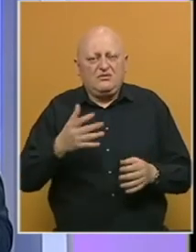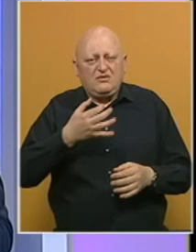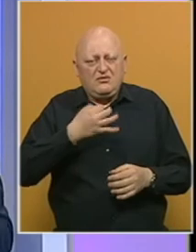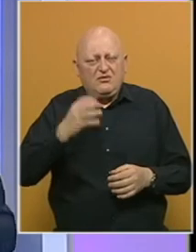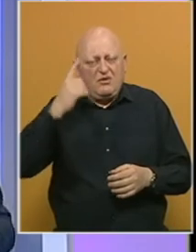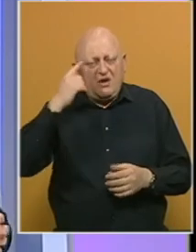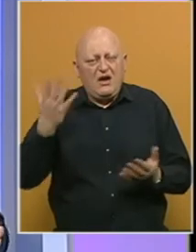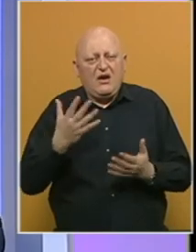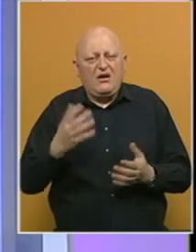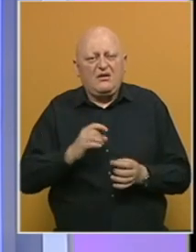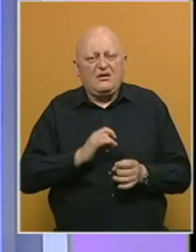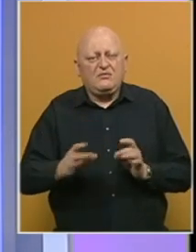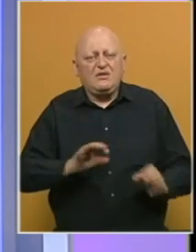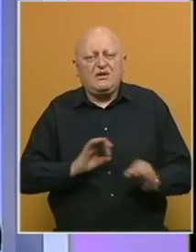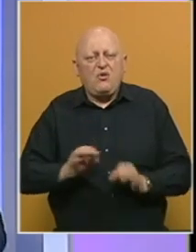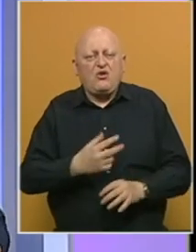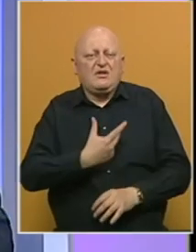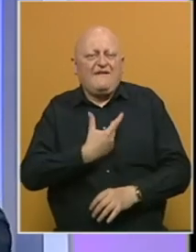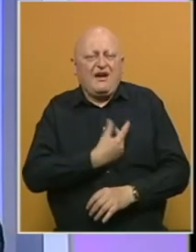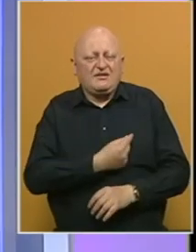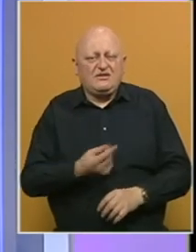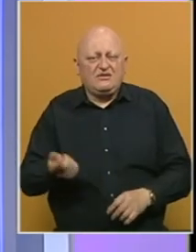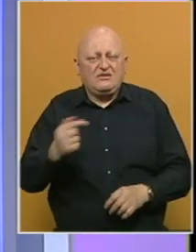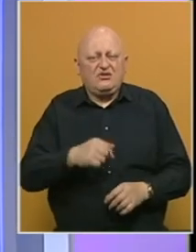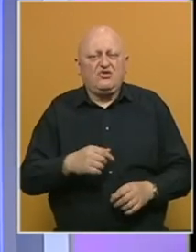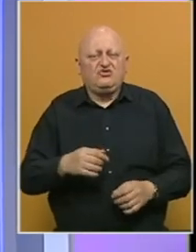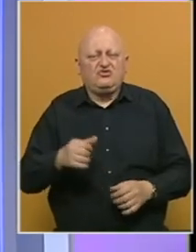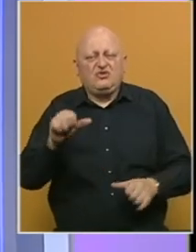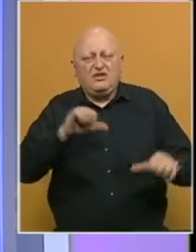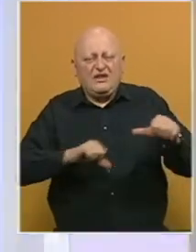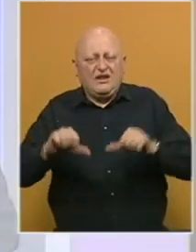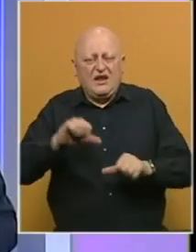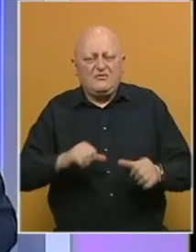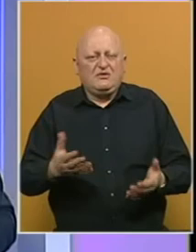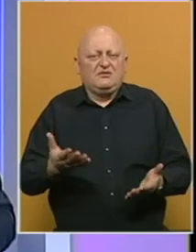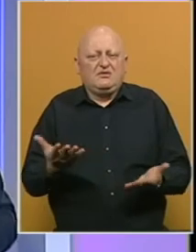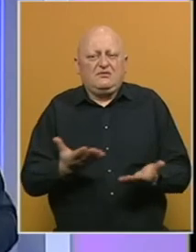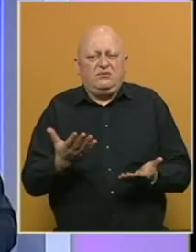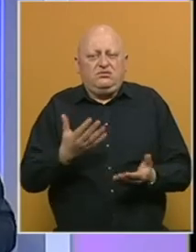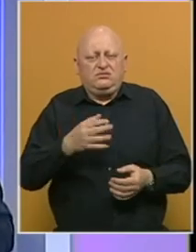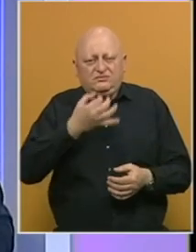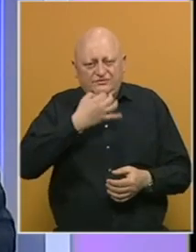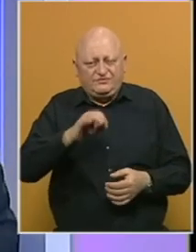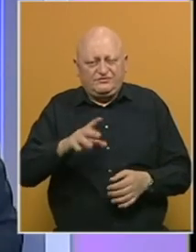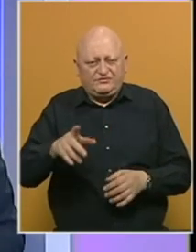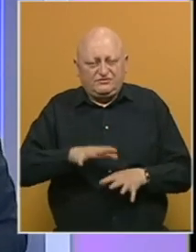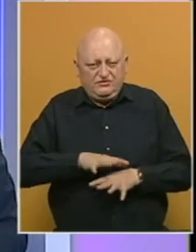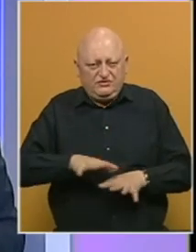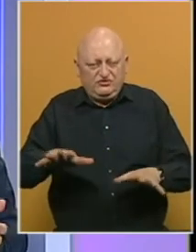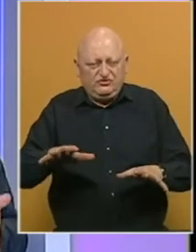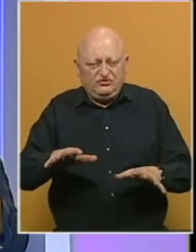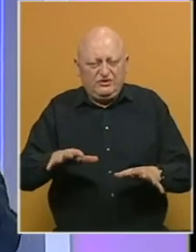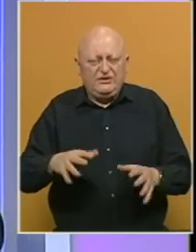bolje da razmišljaju o tome kako brzo organizirati vakcine, kako brzo doći do nekih terapija, u stvari primijen terapije, kako efikasno sprečavati dalje širenje,